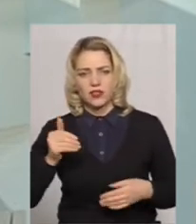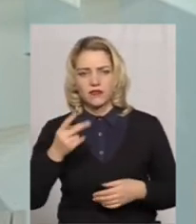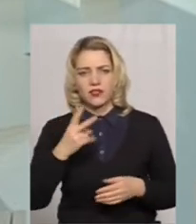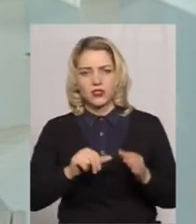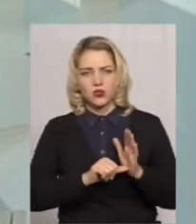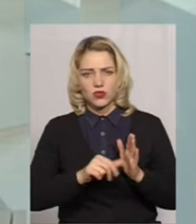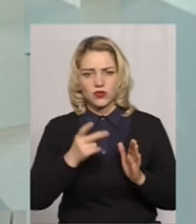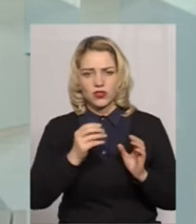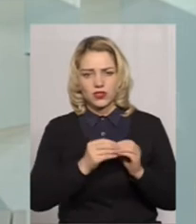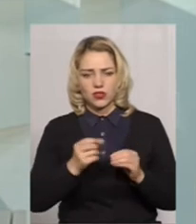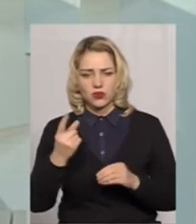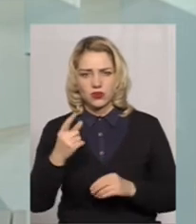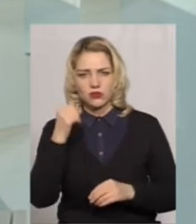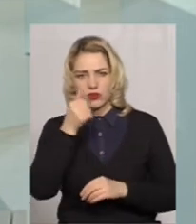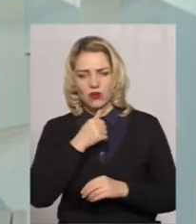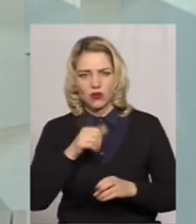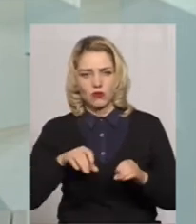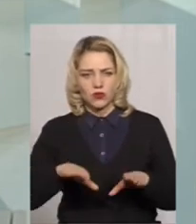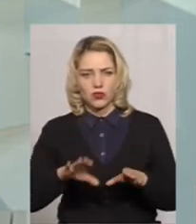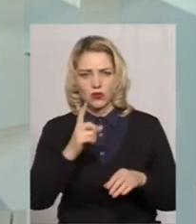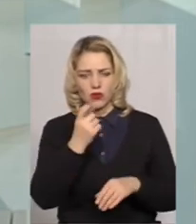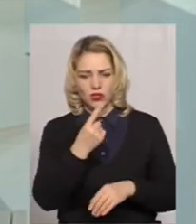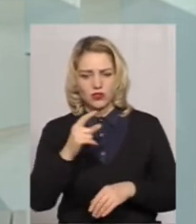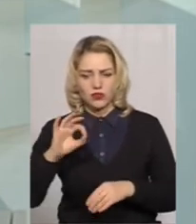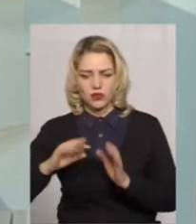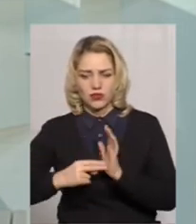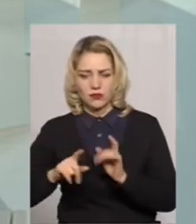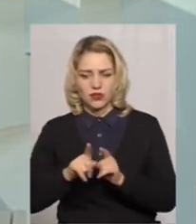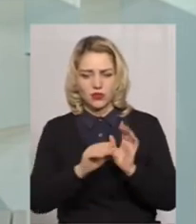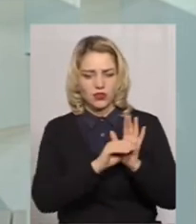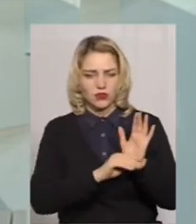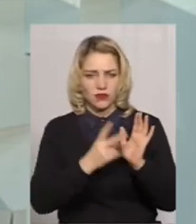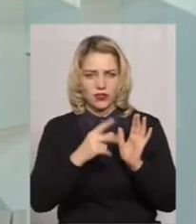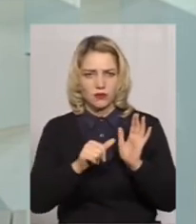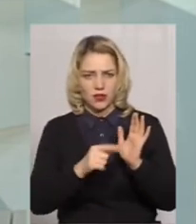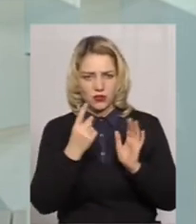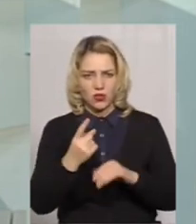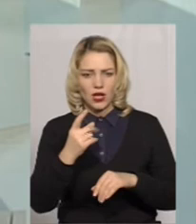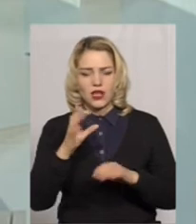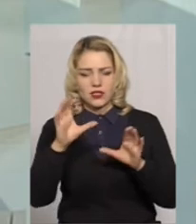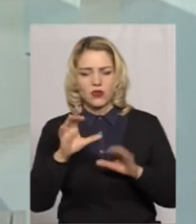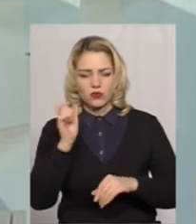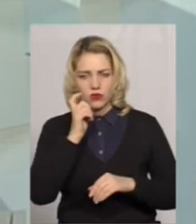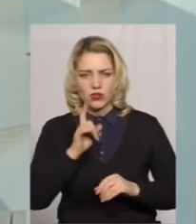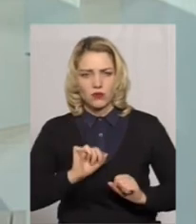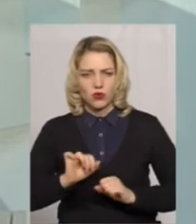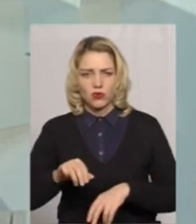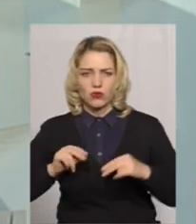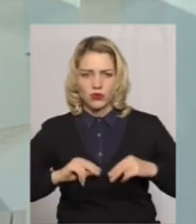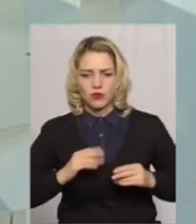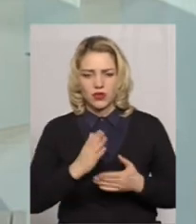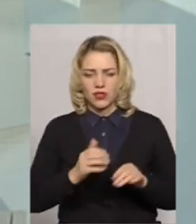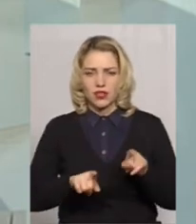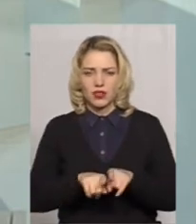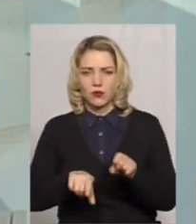26-го, 10-го, 11-го року, постановою 11-07, а також статтєю 21 закону України про охорону праці. На жаль, є такі порушення,